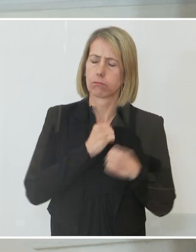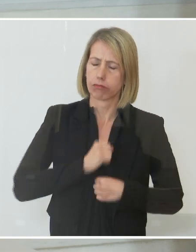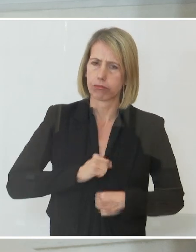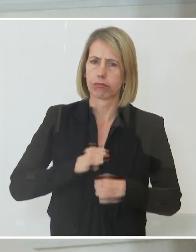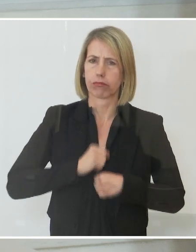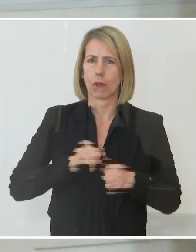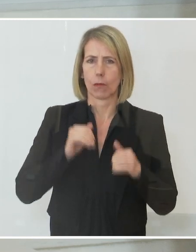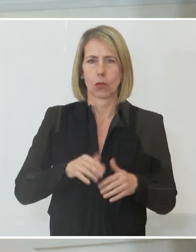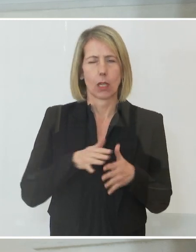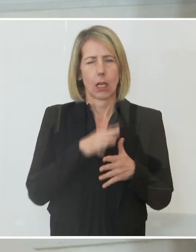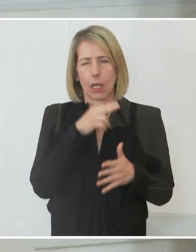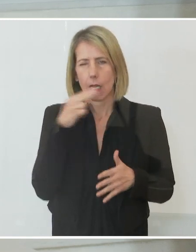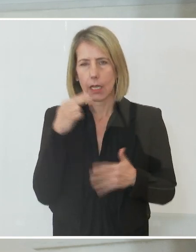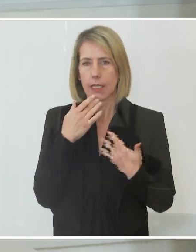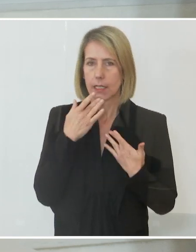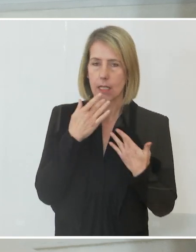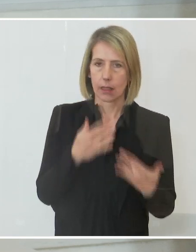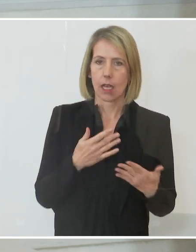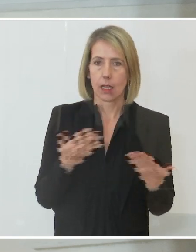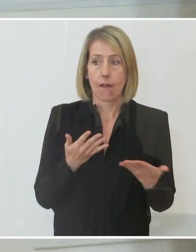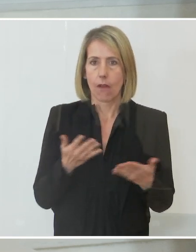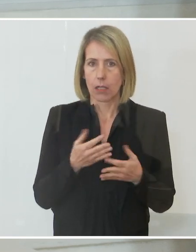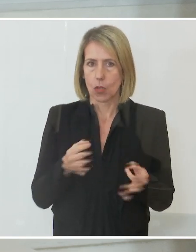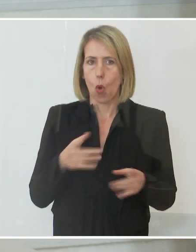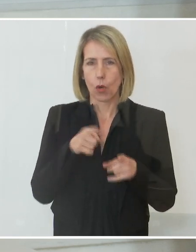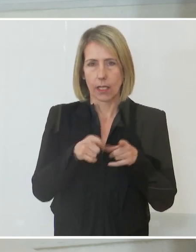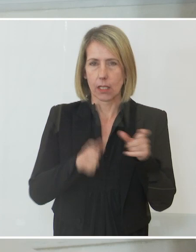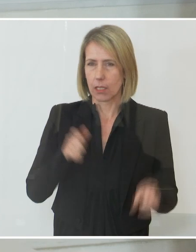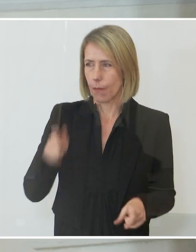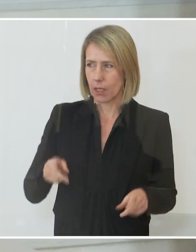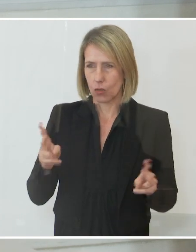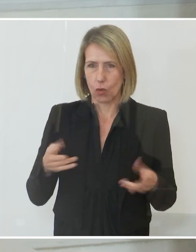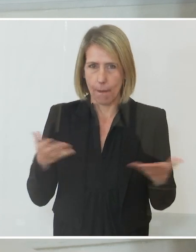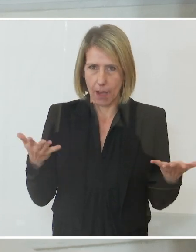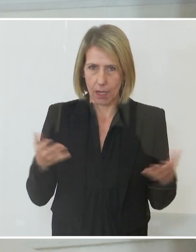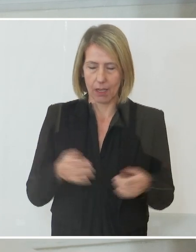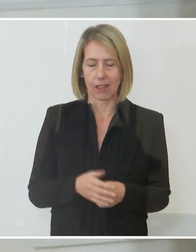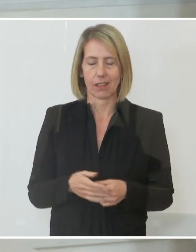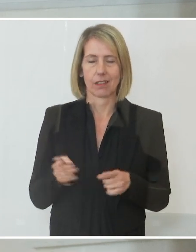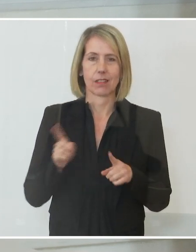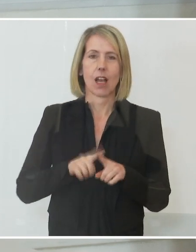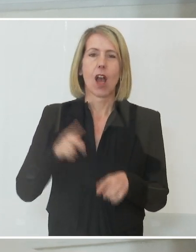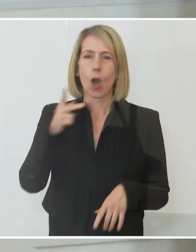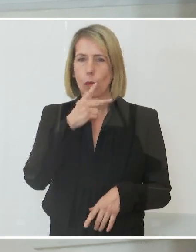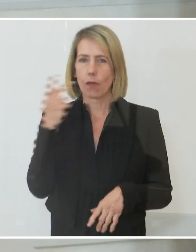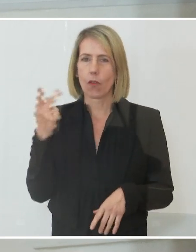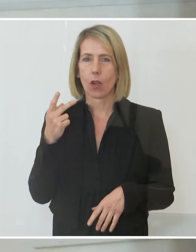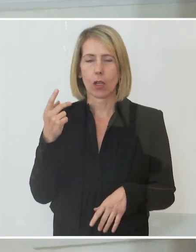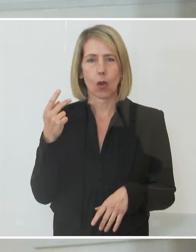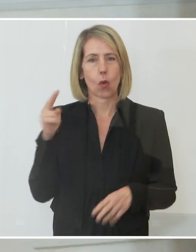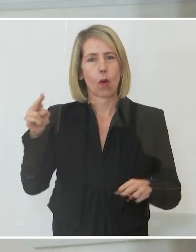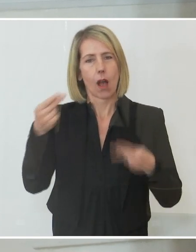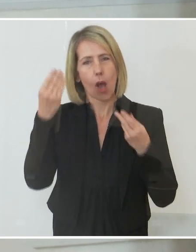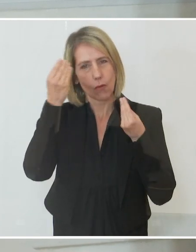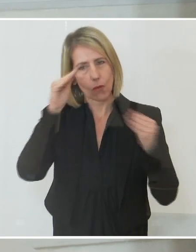Ein riesengroßes Dankeschön. Was täten wir ohne Sie? Und weiterhin ein dringender Appell an die Bevölkerung. Halten Sie sich an